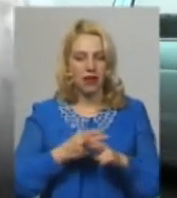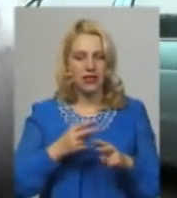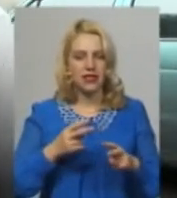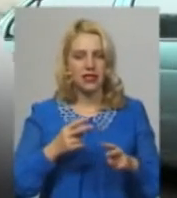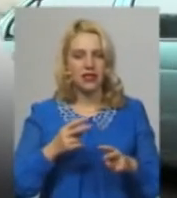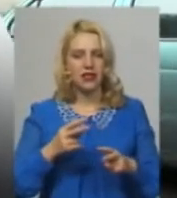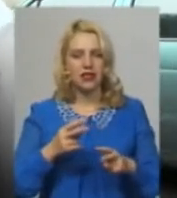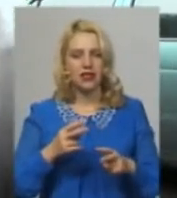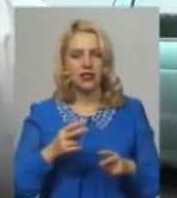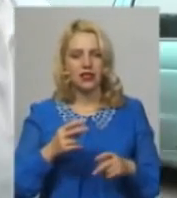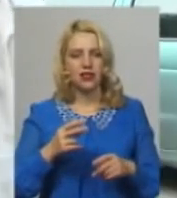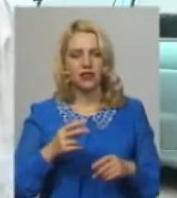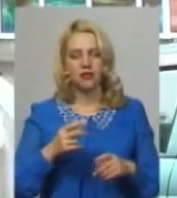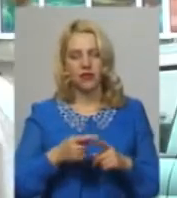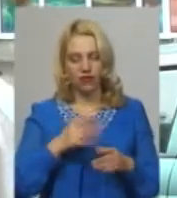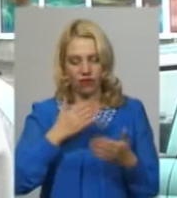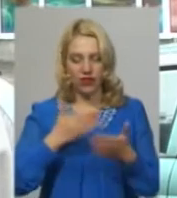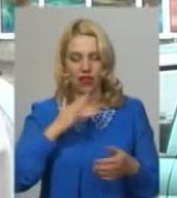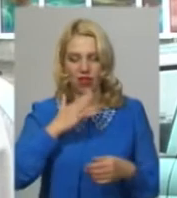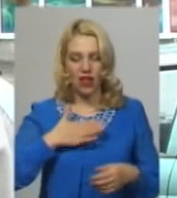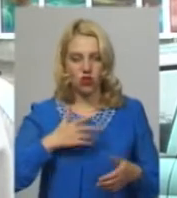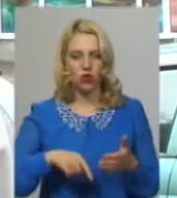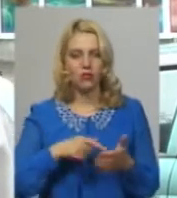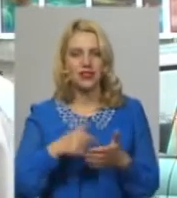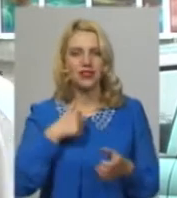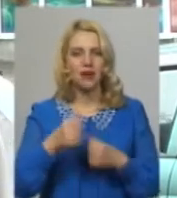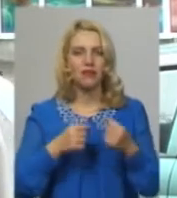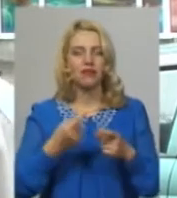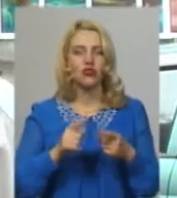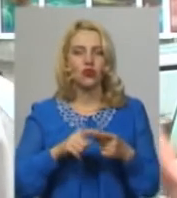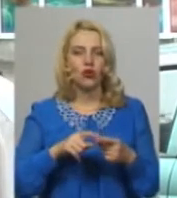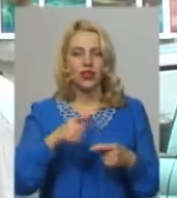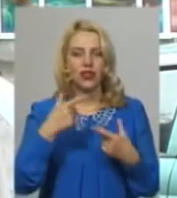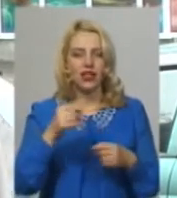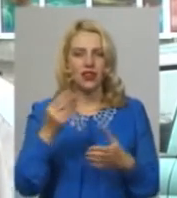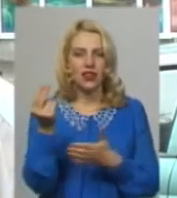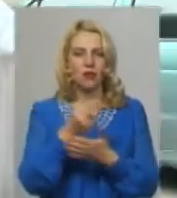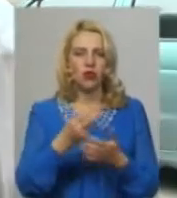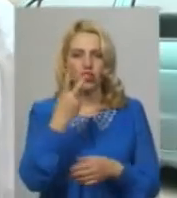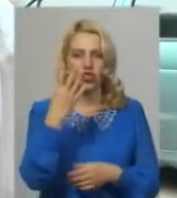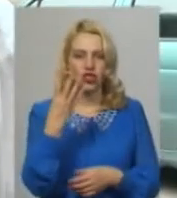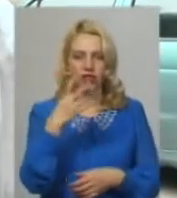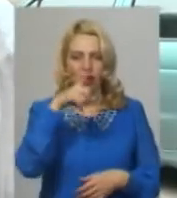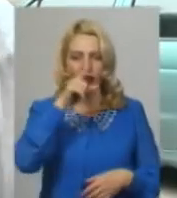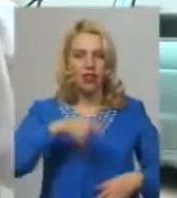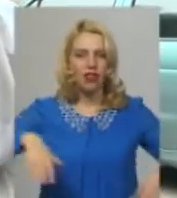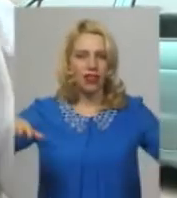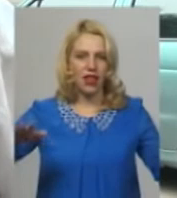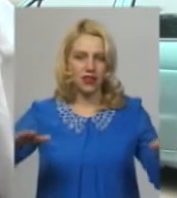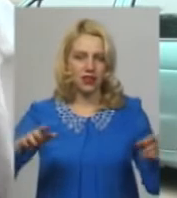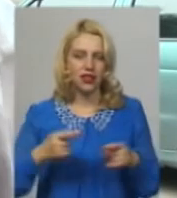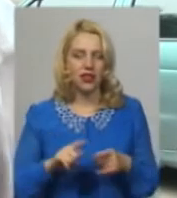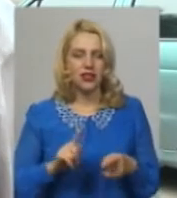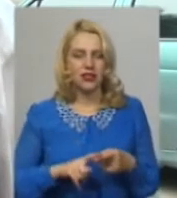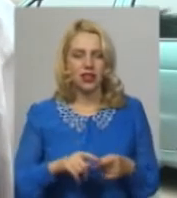нашого міста, це був я. І я біг до того джерельця, де зараз намальовані чотири лелеки. Так вийшло, що саме